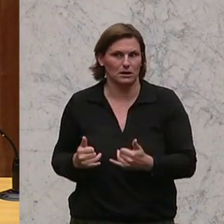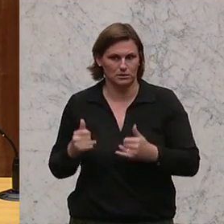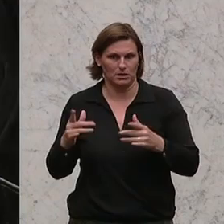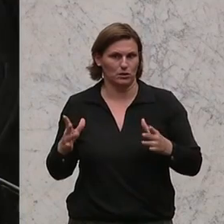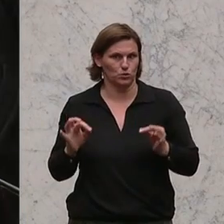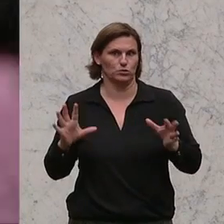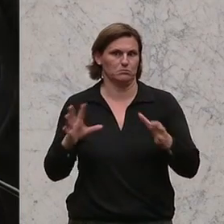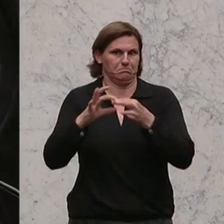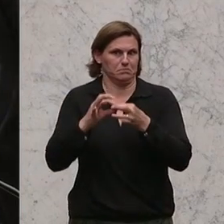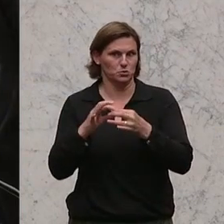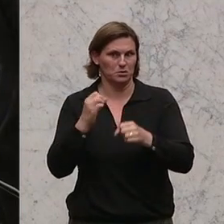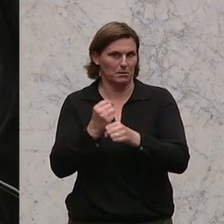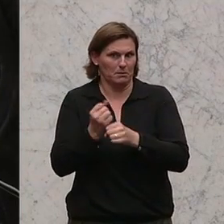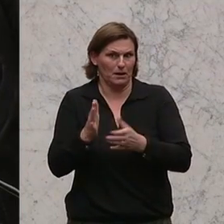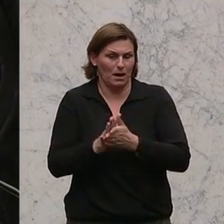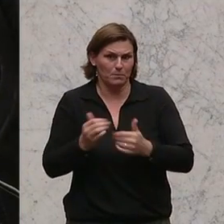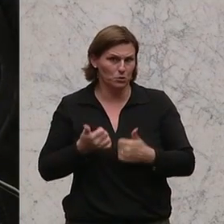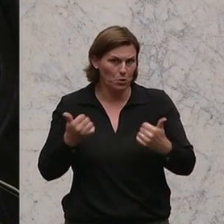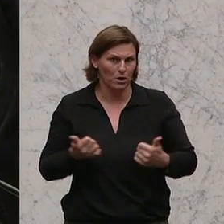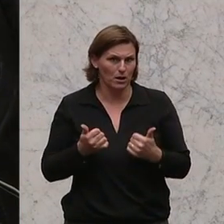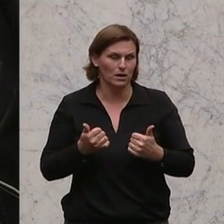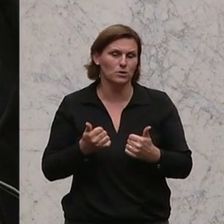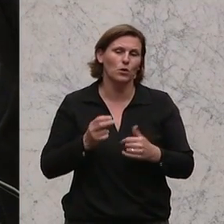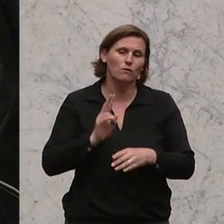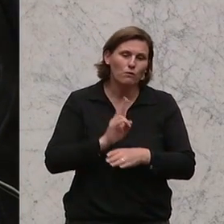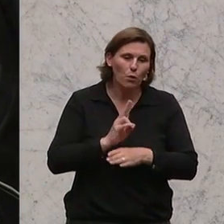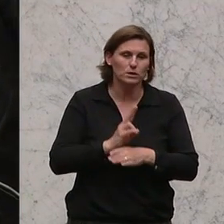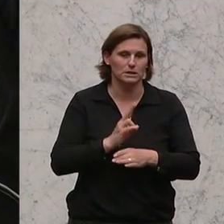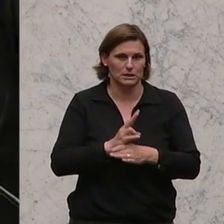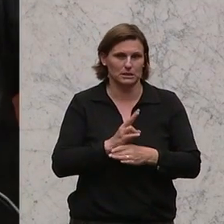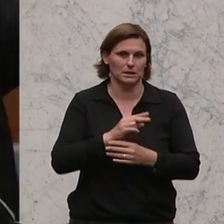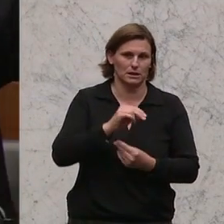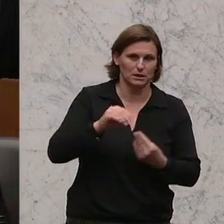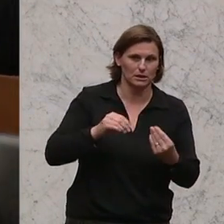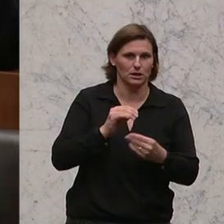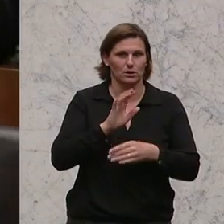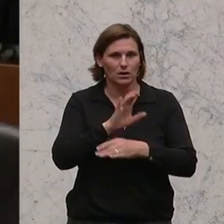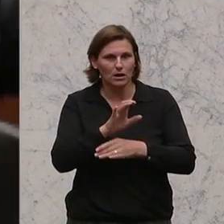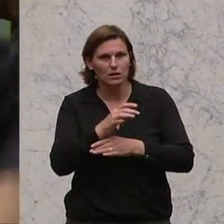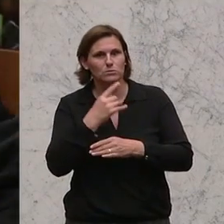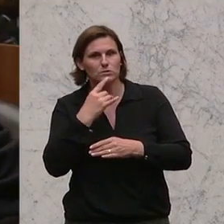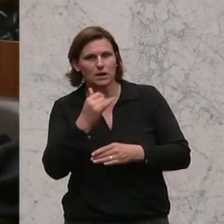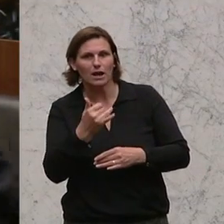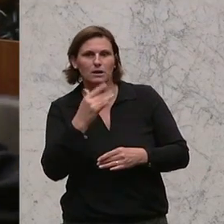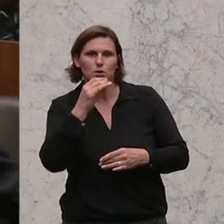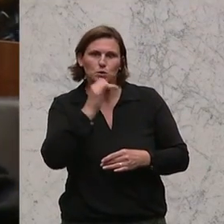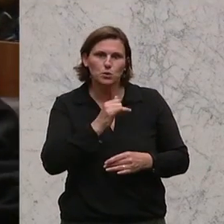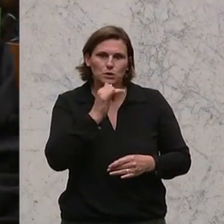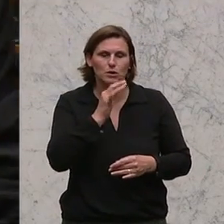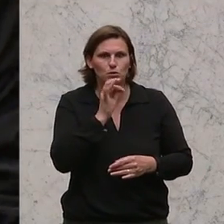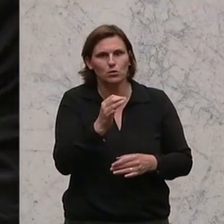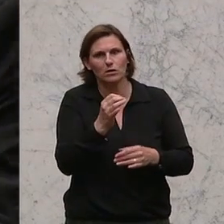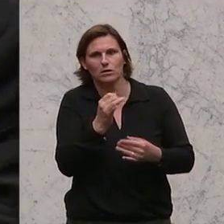zusammenarbeiten. Das heißt, man sollte mit diesen Vorwürfen vorsichtig sein und auch den Grünen vorzuwerfen, sie reden nur über Frauenförderung und tun es nicht.